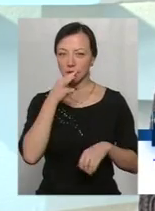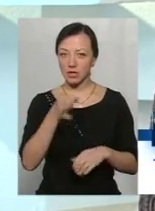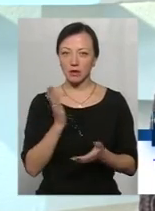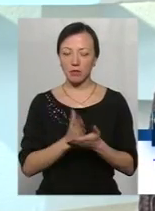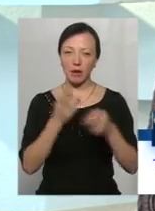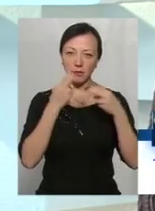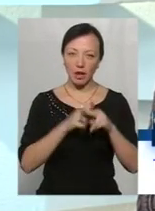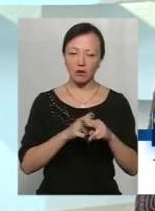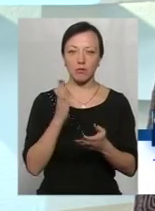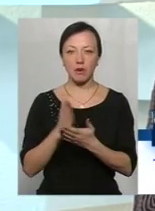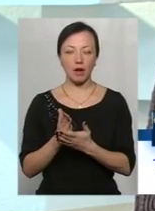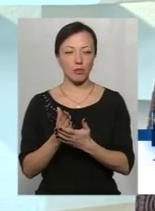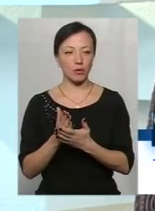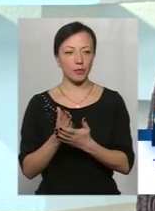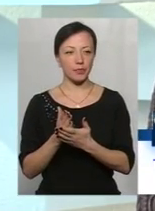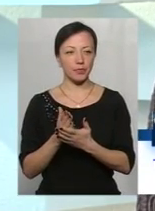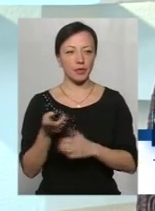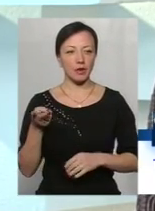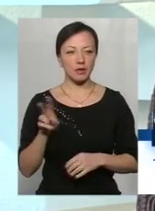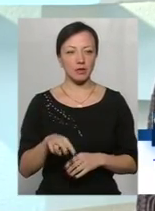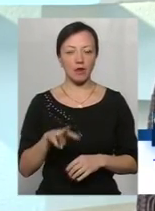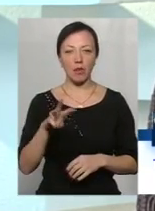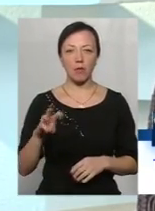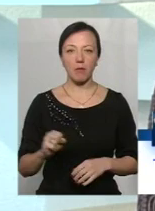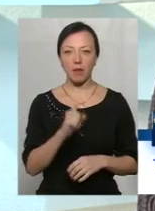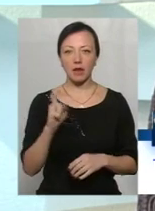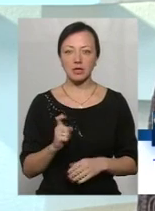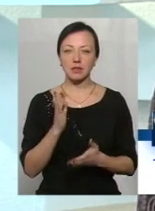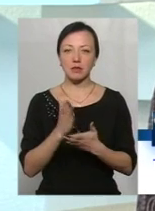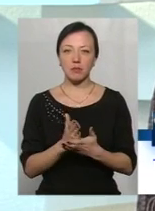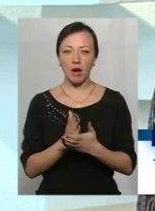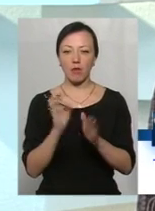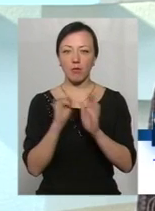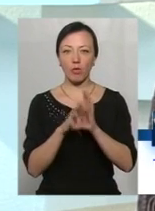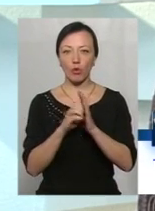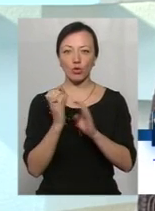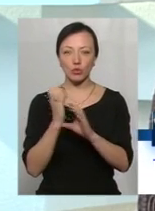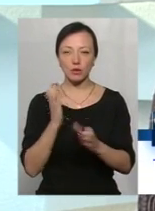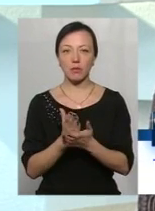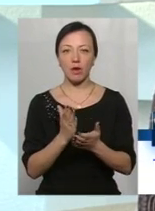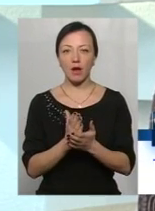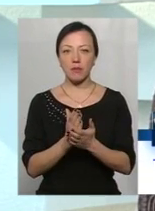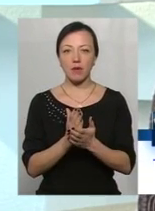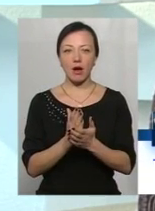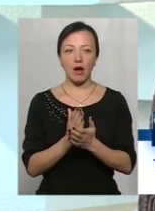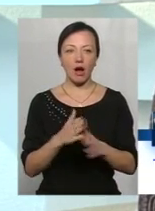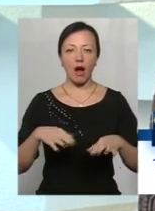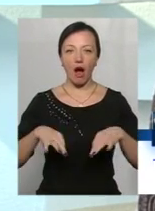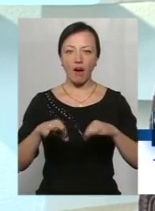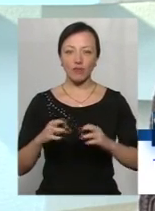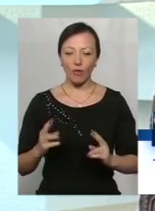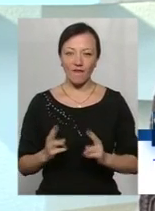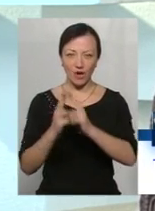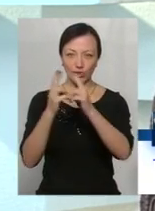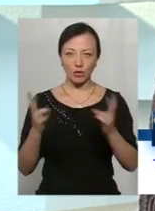маємо техніку, ми маємо два мази, ми маємо фронтальний погрузчик, ми маємо автовишку, яка необхідна, тому що